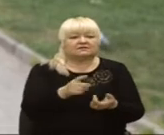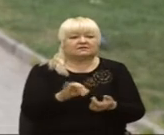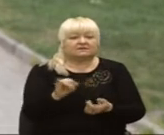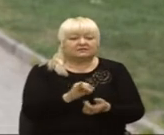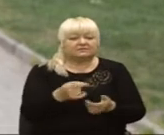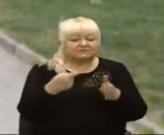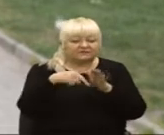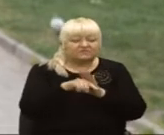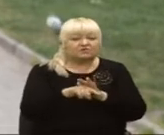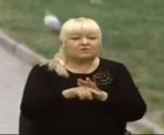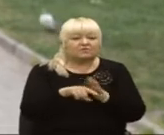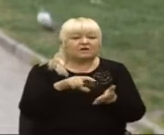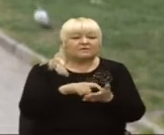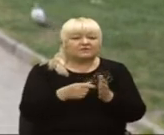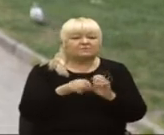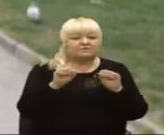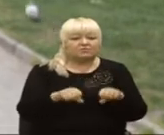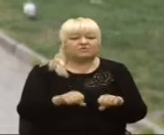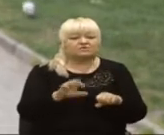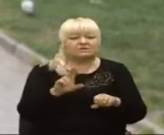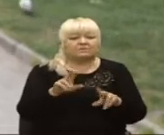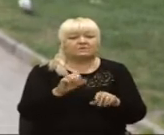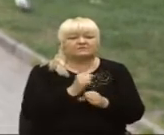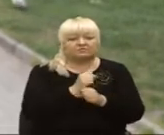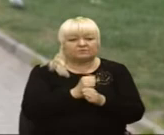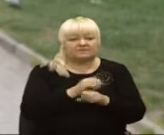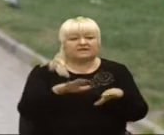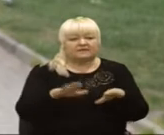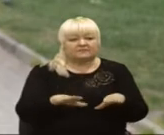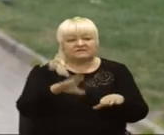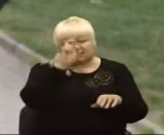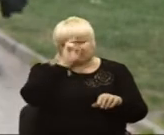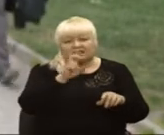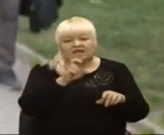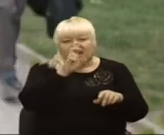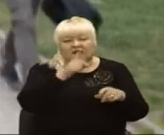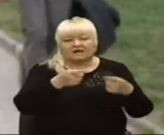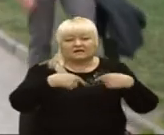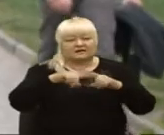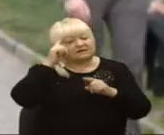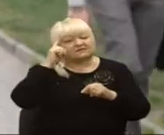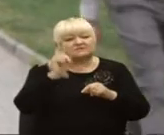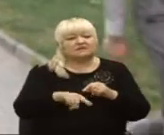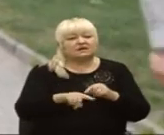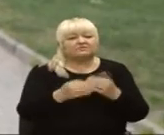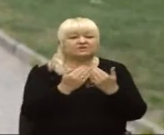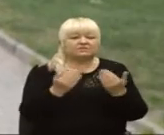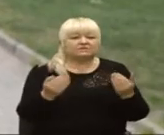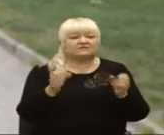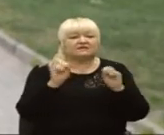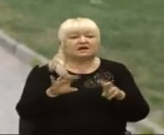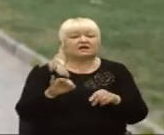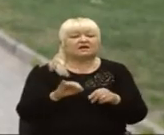цьому приміщенні можна було б зробити місцевий краєзнавчий музей. Я думаю, як туристичний осередок,